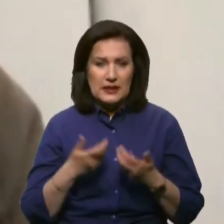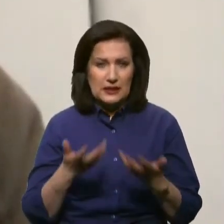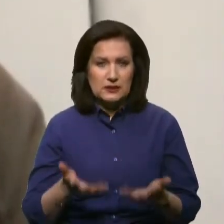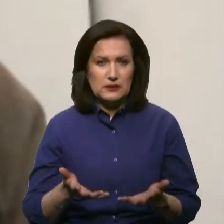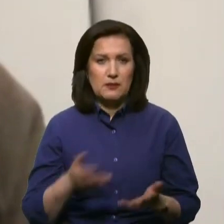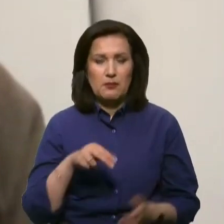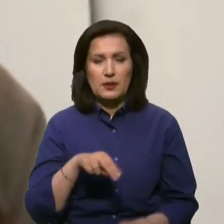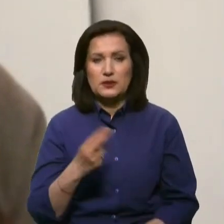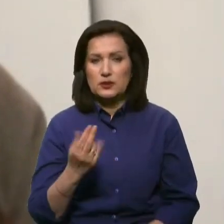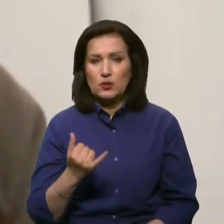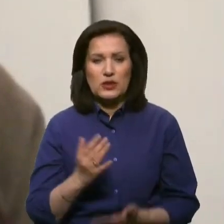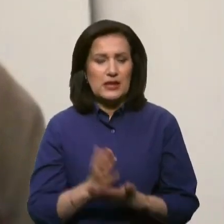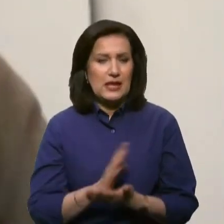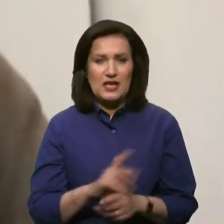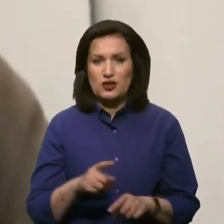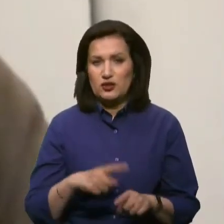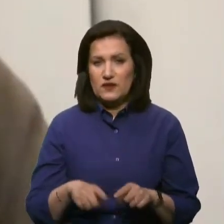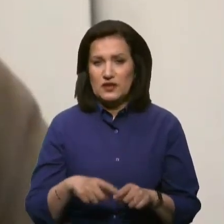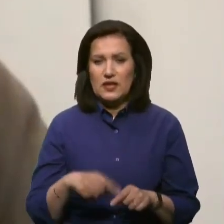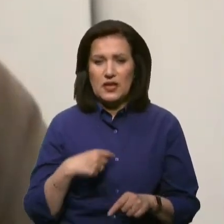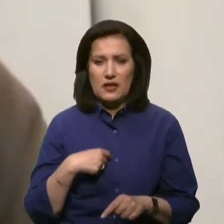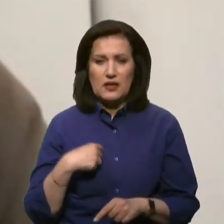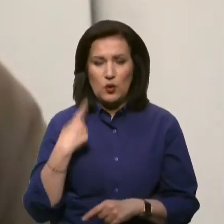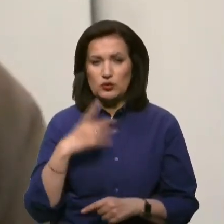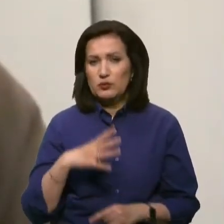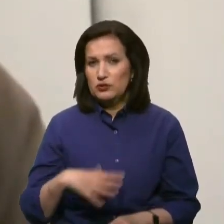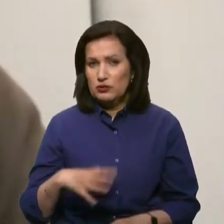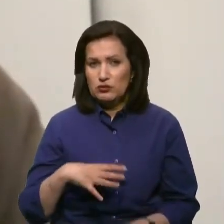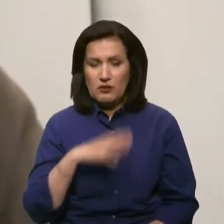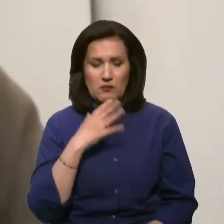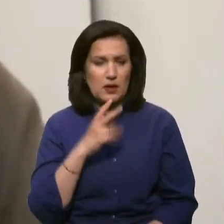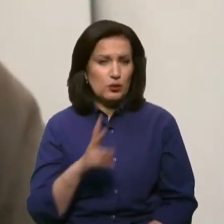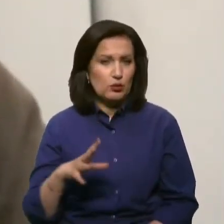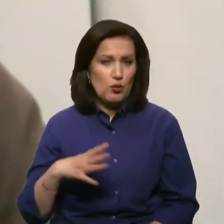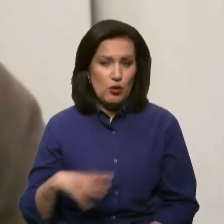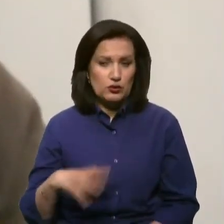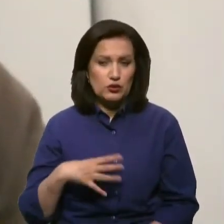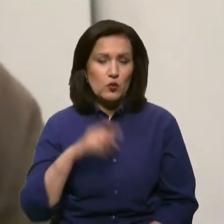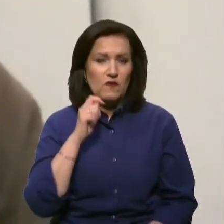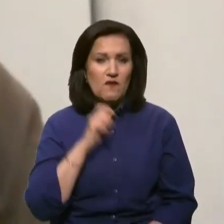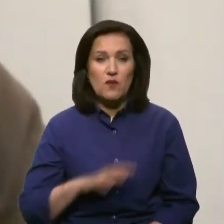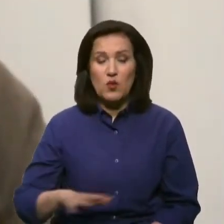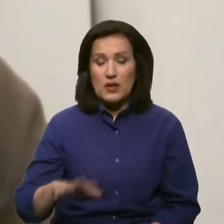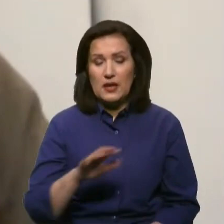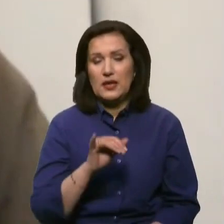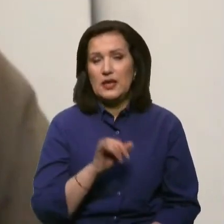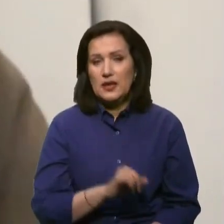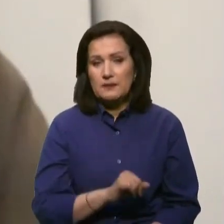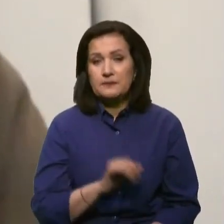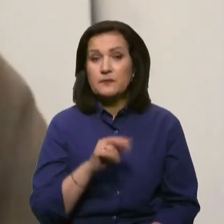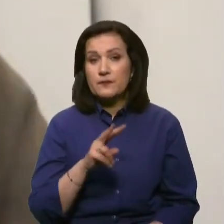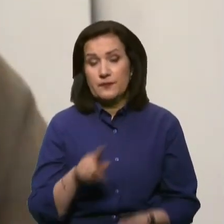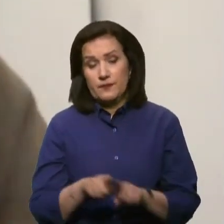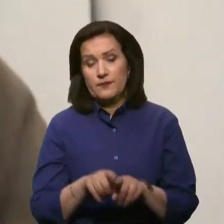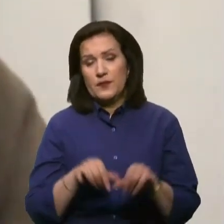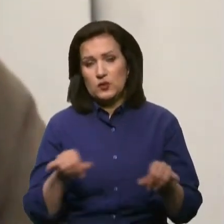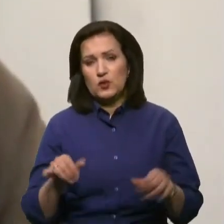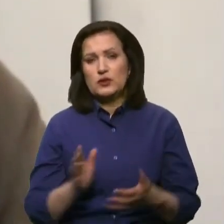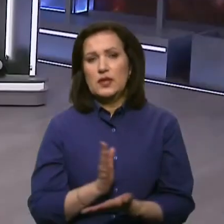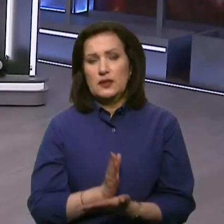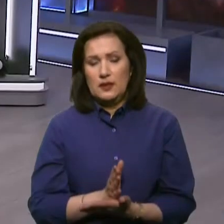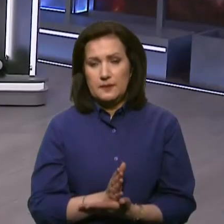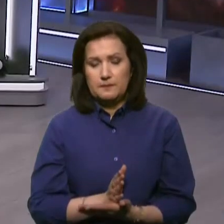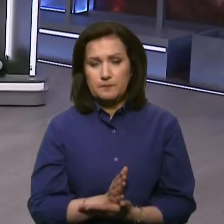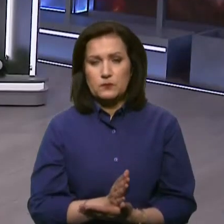незростання ПЦУ не є таким швидким, як я особисто очікав, чи багато хто очікував в Україні. Але все одно зростання є.